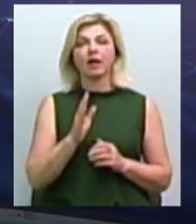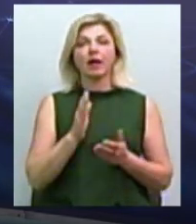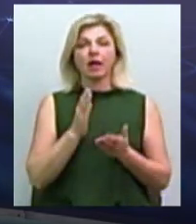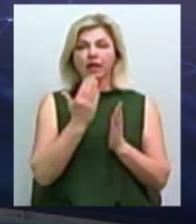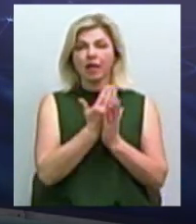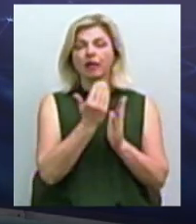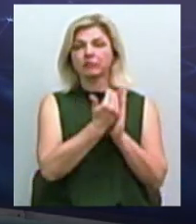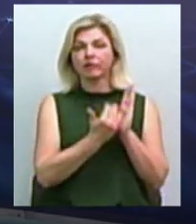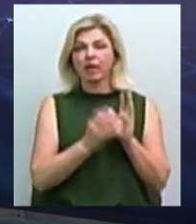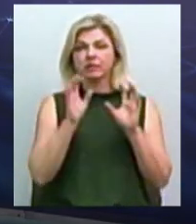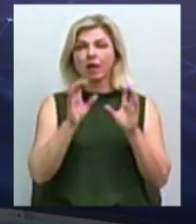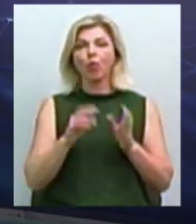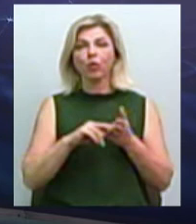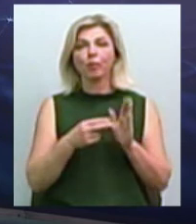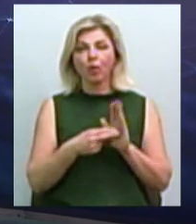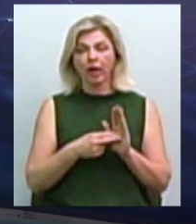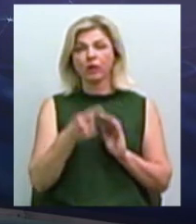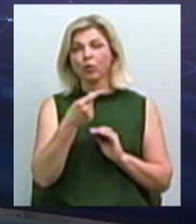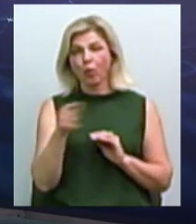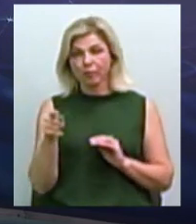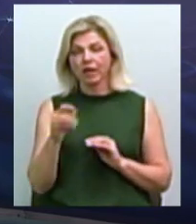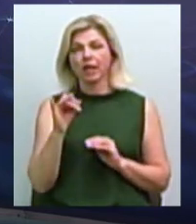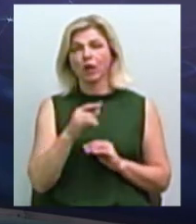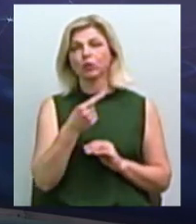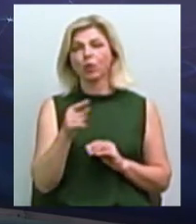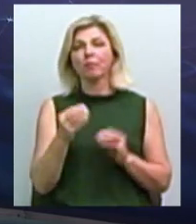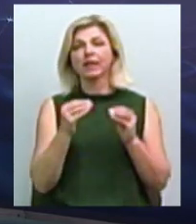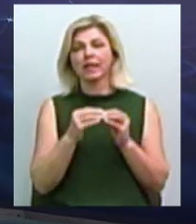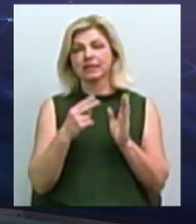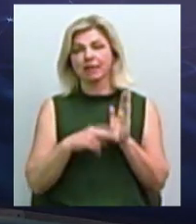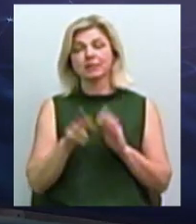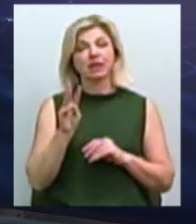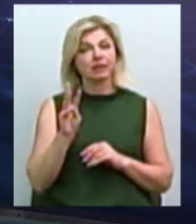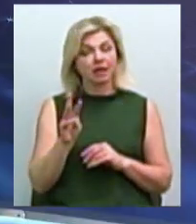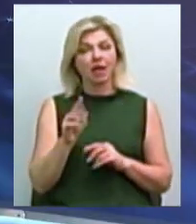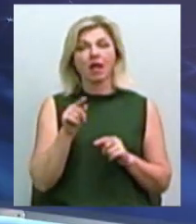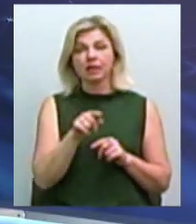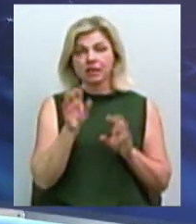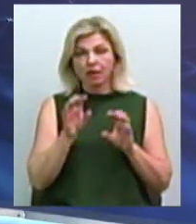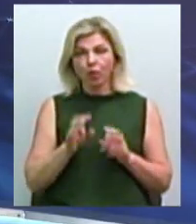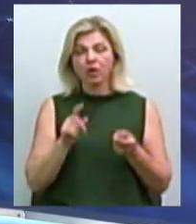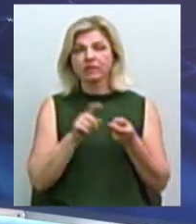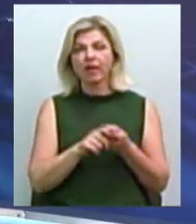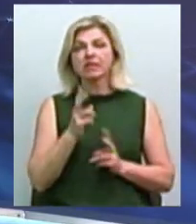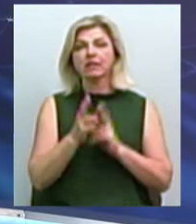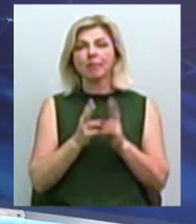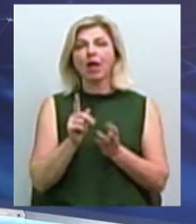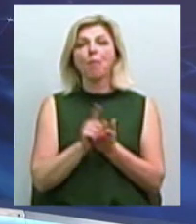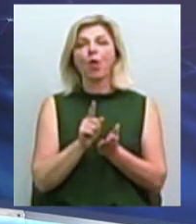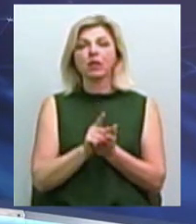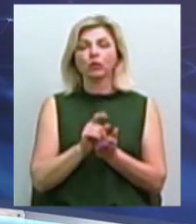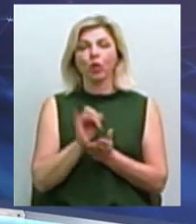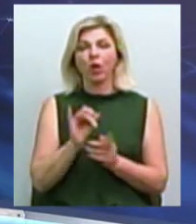законопроекти номер 1053.1 та номер 1073, які стосуються змін в оподаткуванні та організації